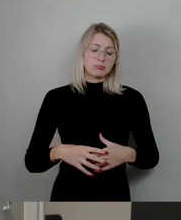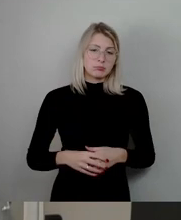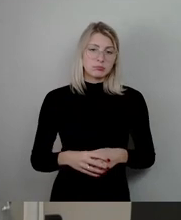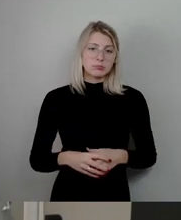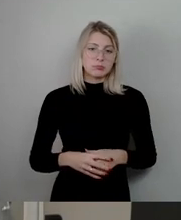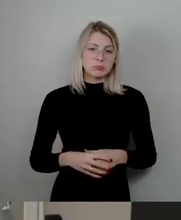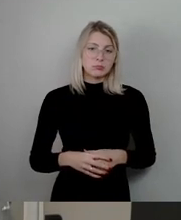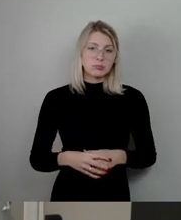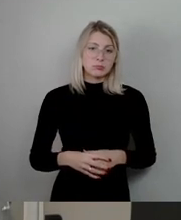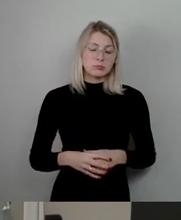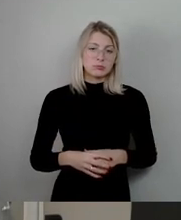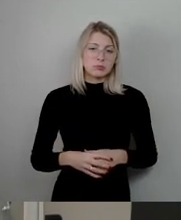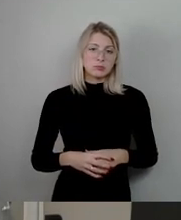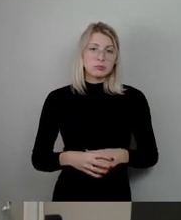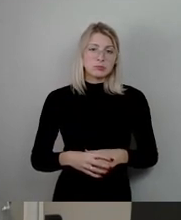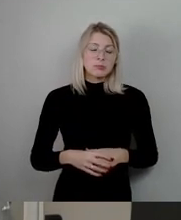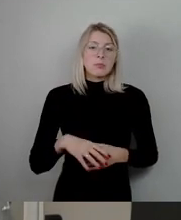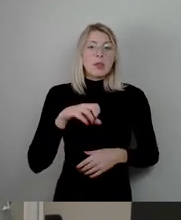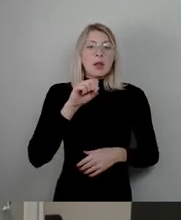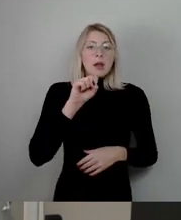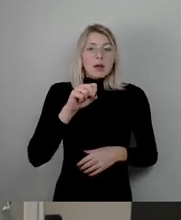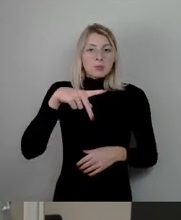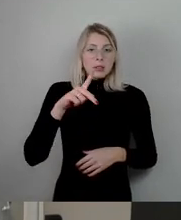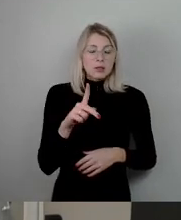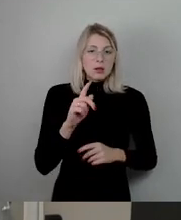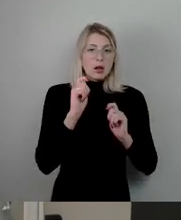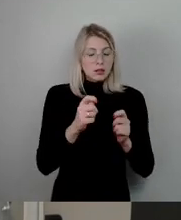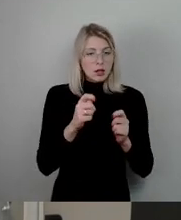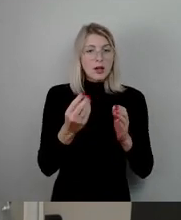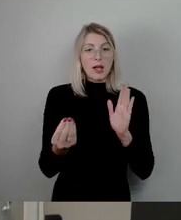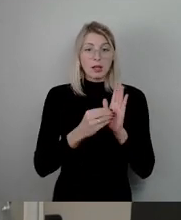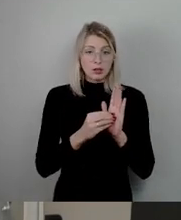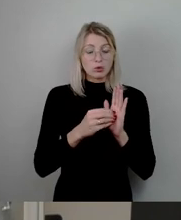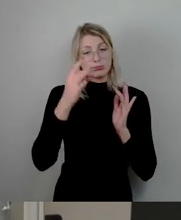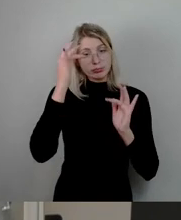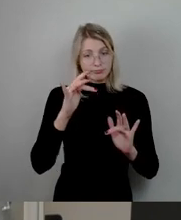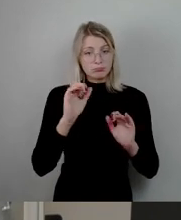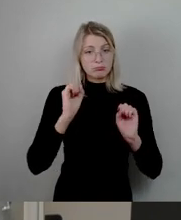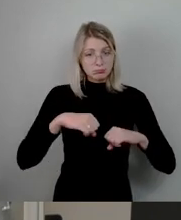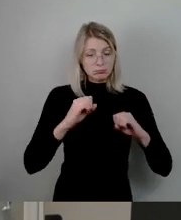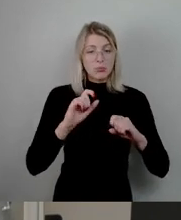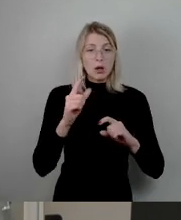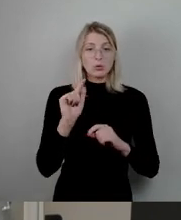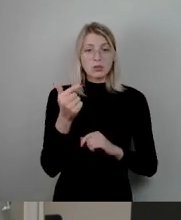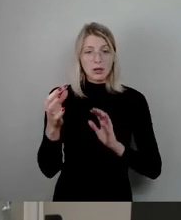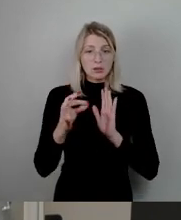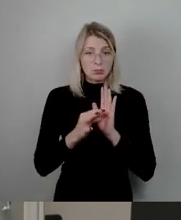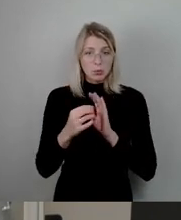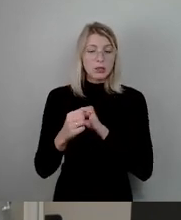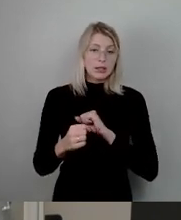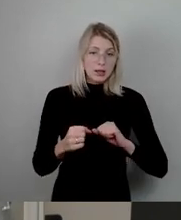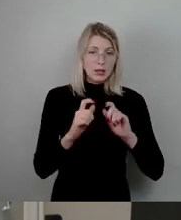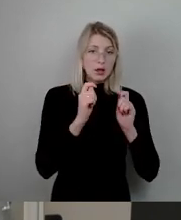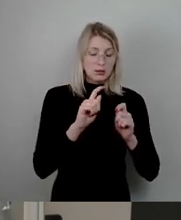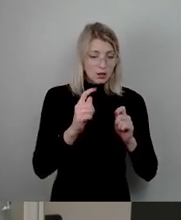Dem SPD-Antrag wird man an dieser Stelle in der Ergänzung zustimmen. Wir würden auch dann dem zweiten Punkt da im linken Antrag zustimmen und bitten um